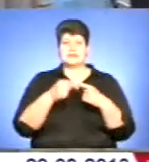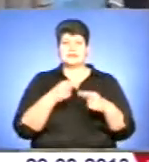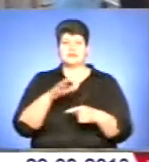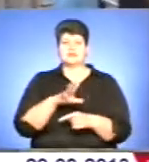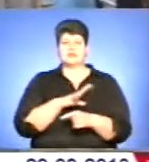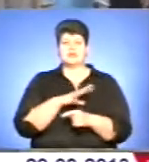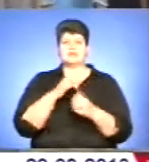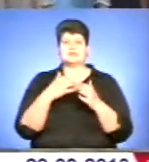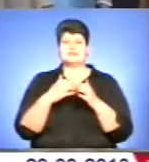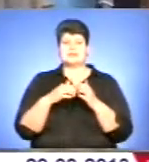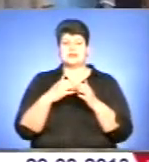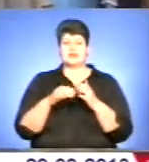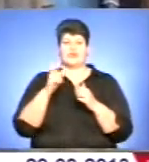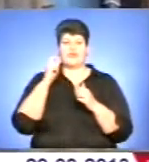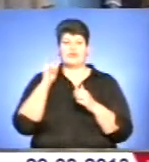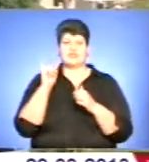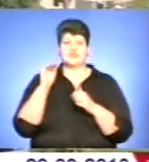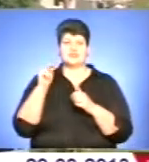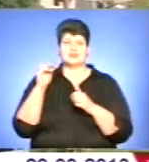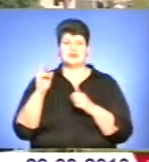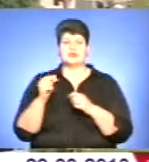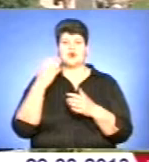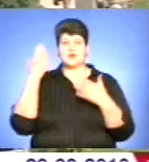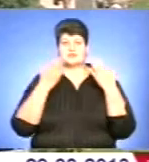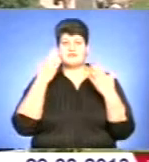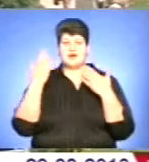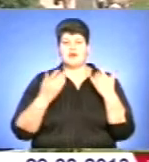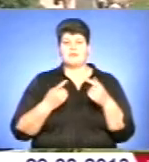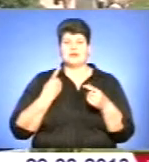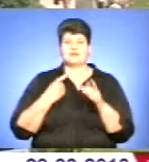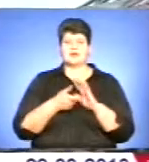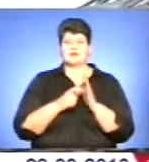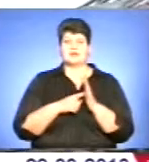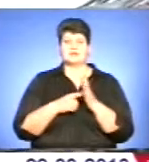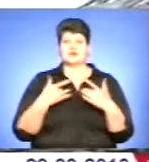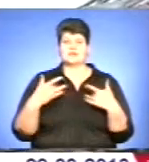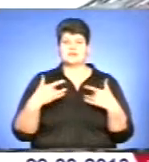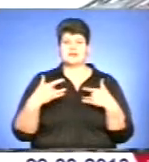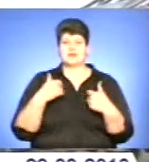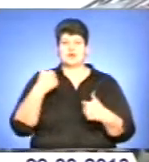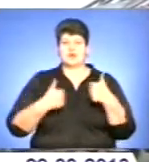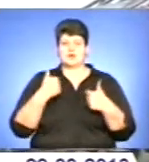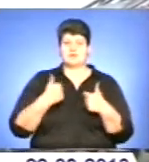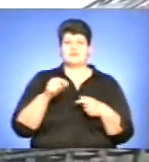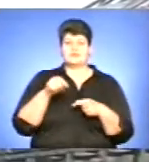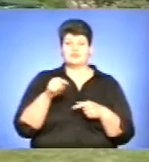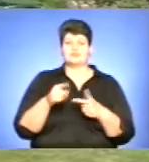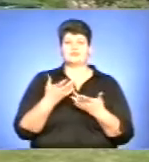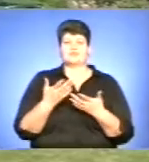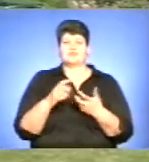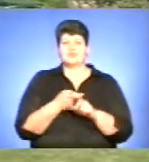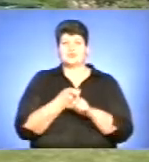середньовічні розваги та ігрища, майстер-класи, концерти, турніри. На жаль, цьогоріч через певні обставини